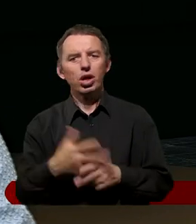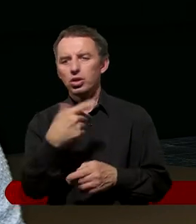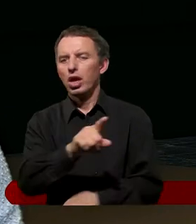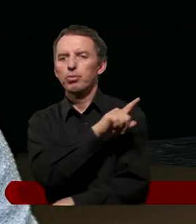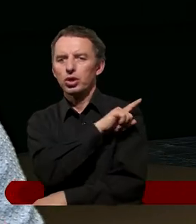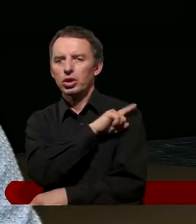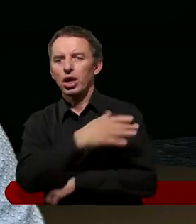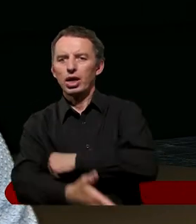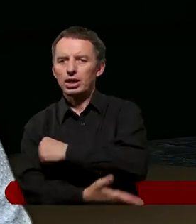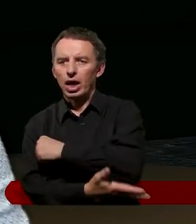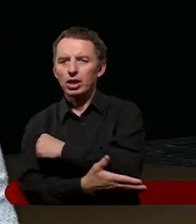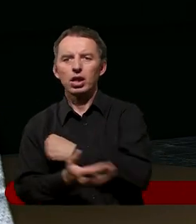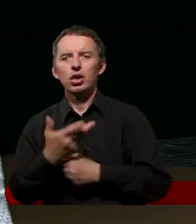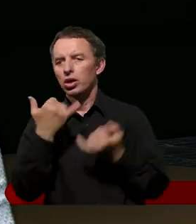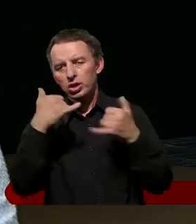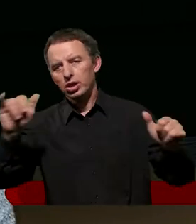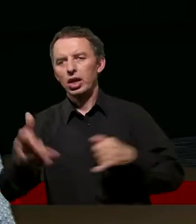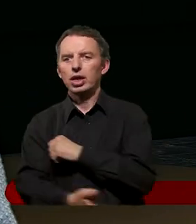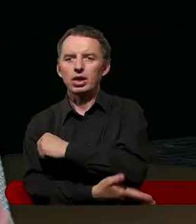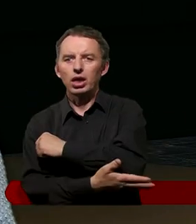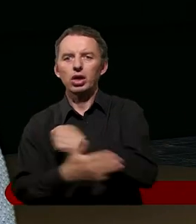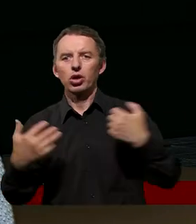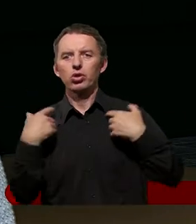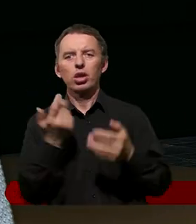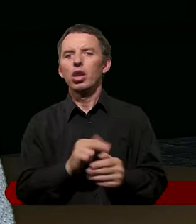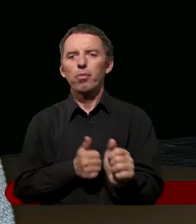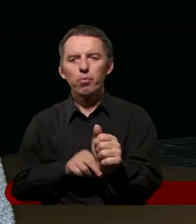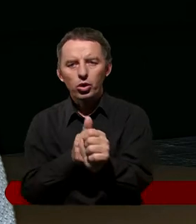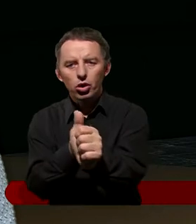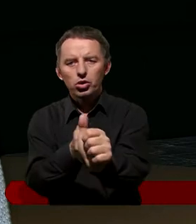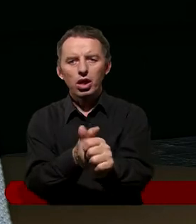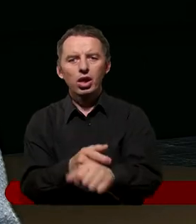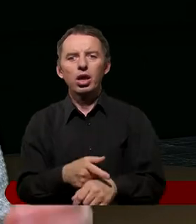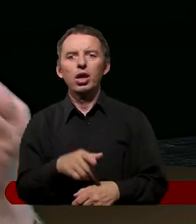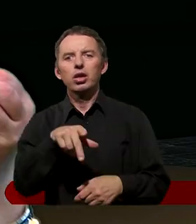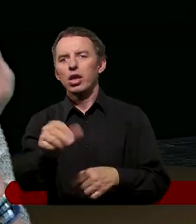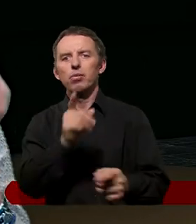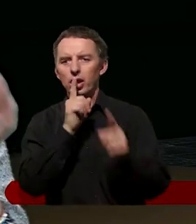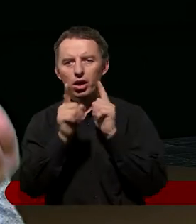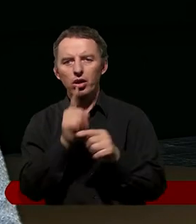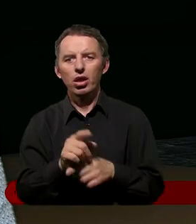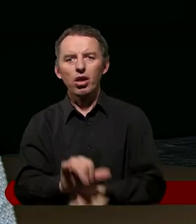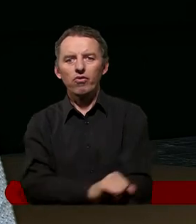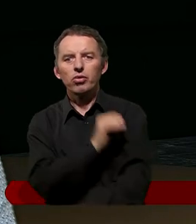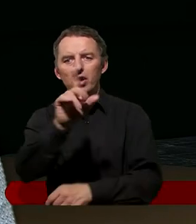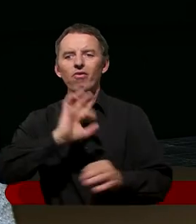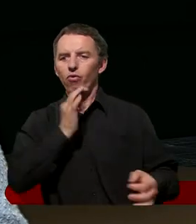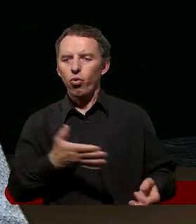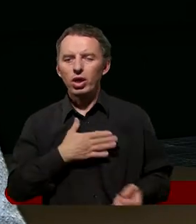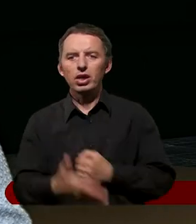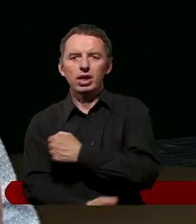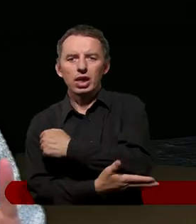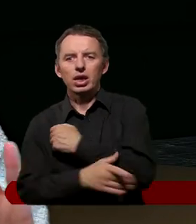przestrzega naszych wspólnie uzgodnionych zasad i my do niego podchodzimy w imię właśnie tych zasad,